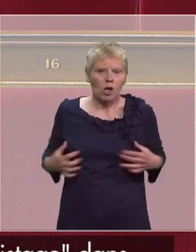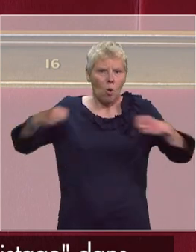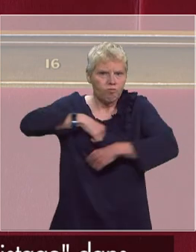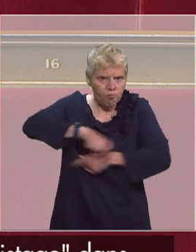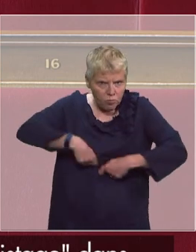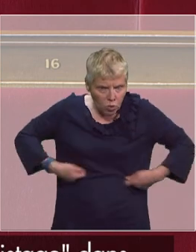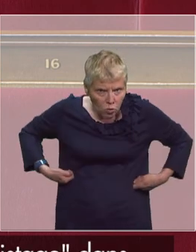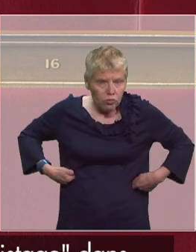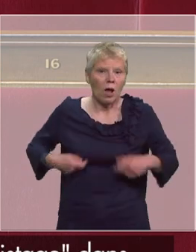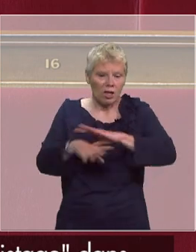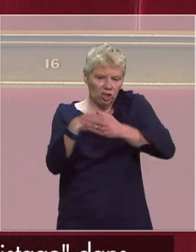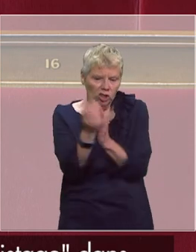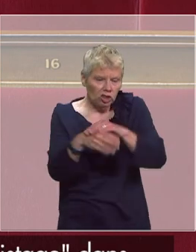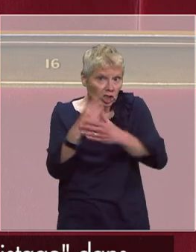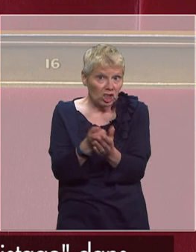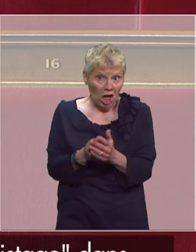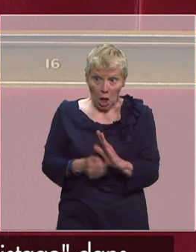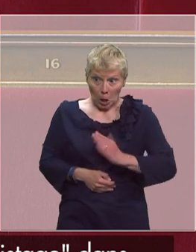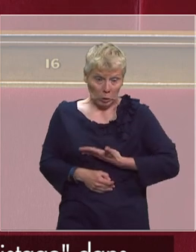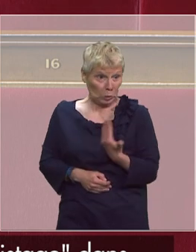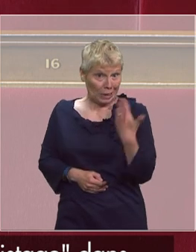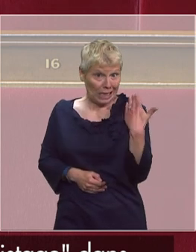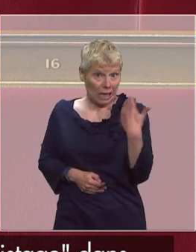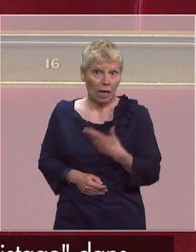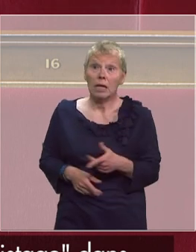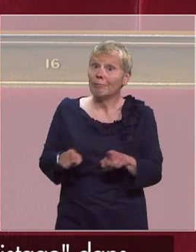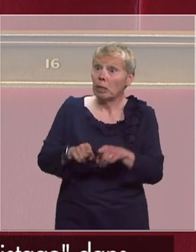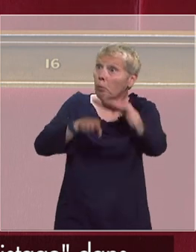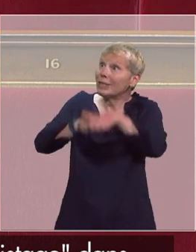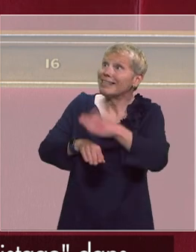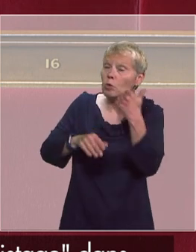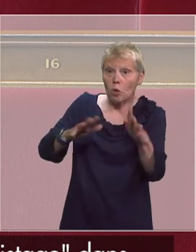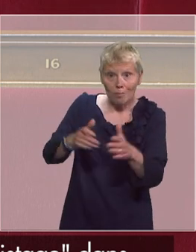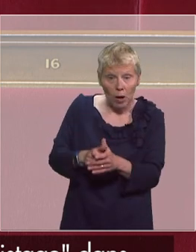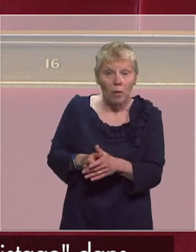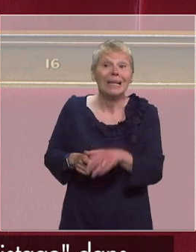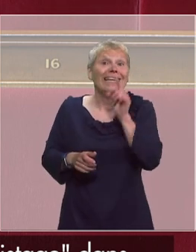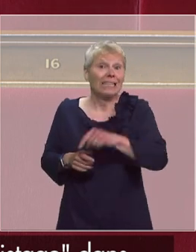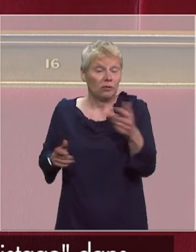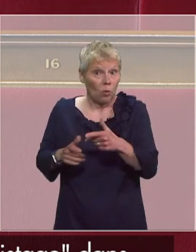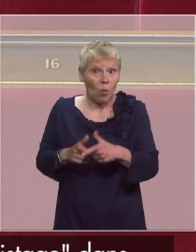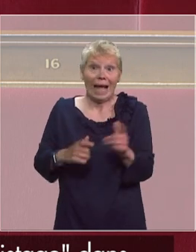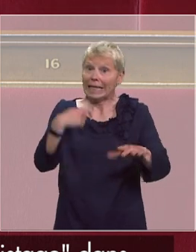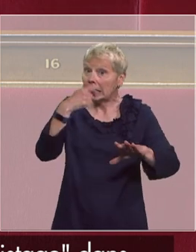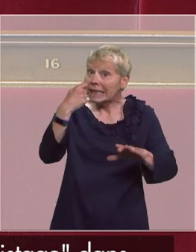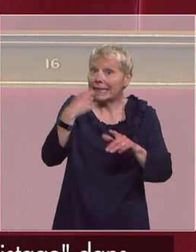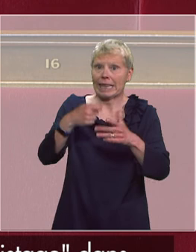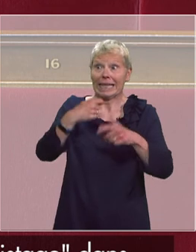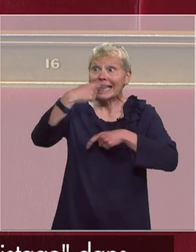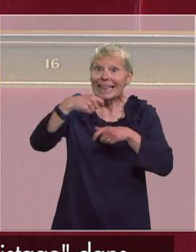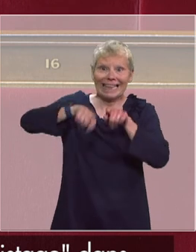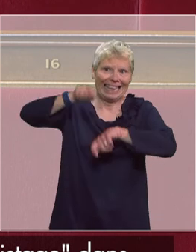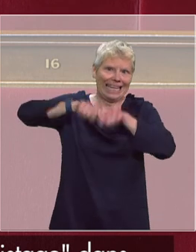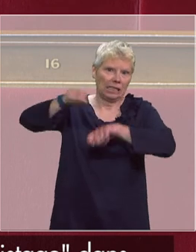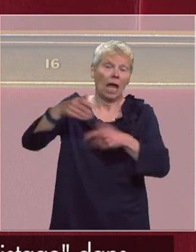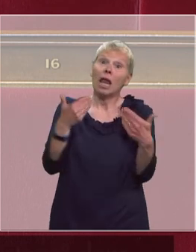commencent à peine à leur parvenir mais mieux protéger les EHPAD, cela passe à présent par une démultiplication des tests que vous limitez pour l'instant